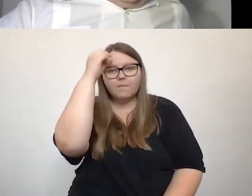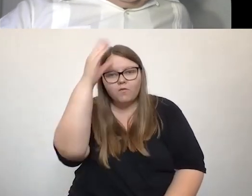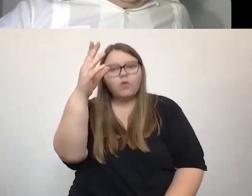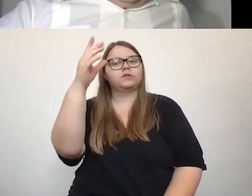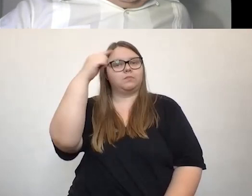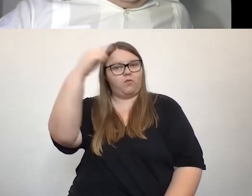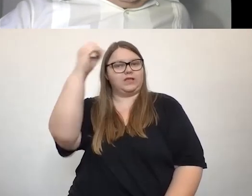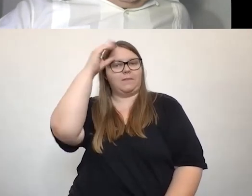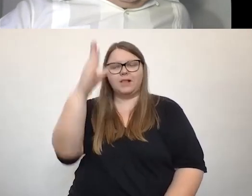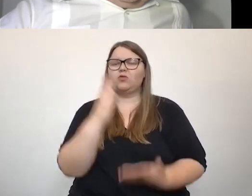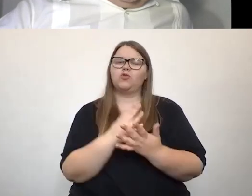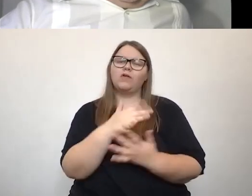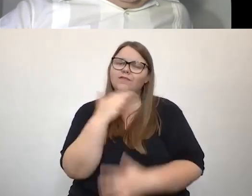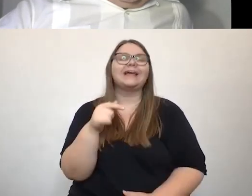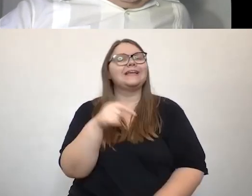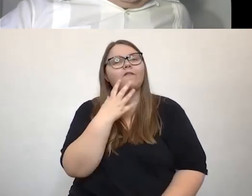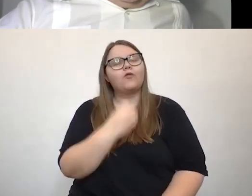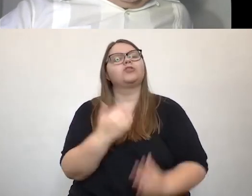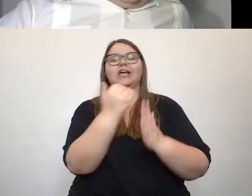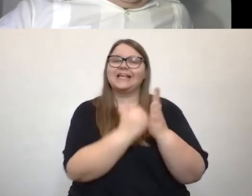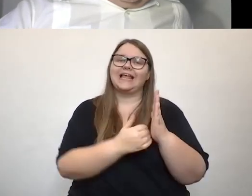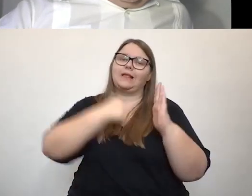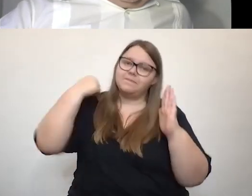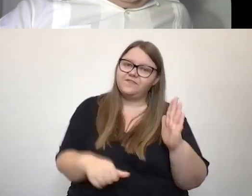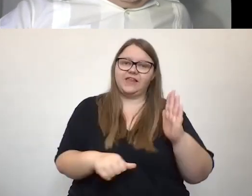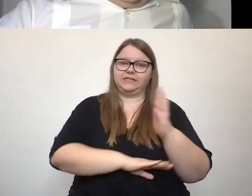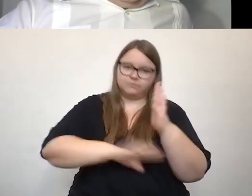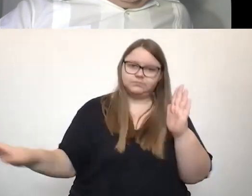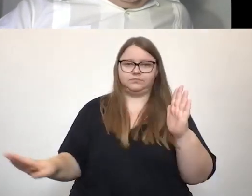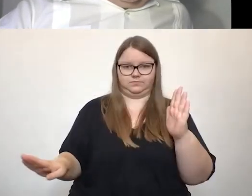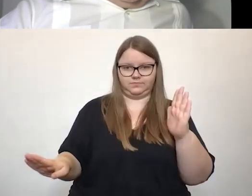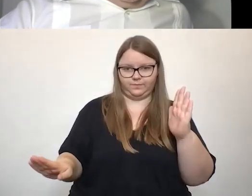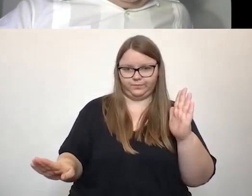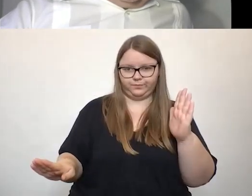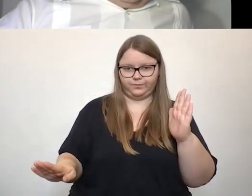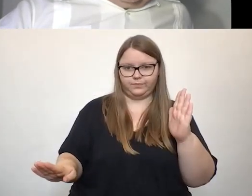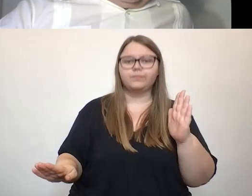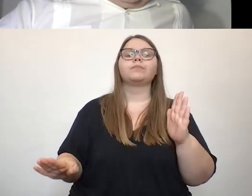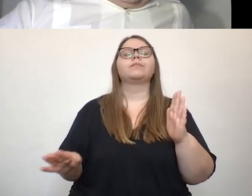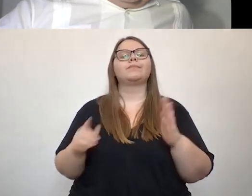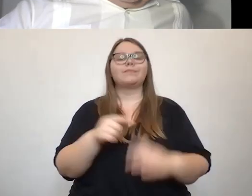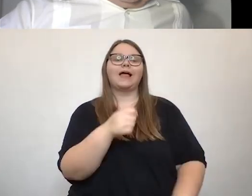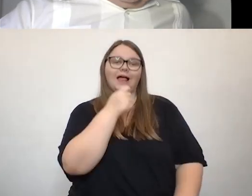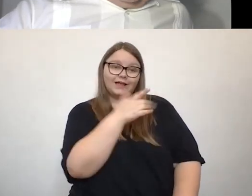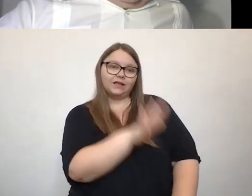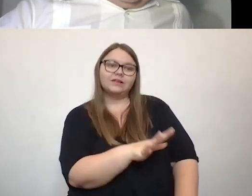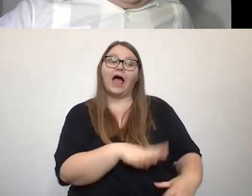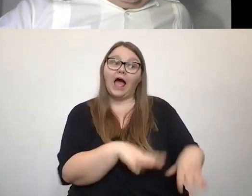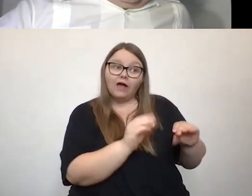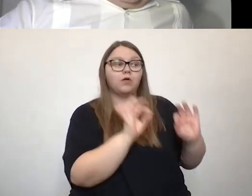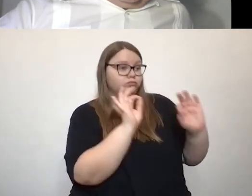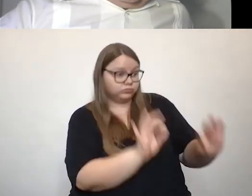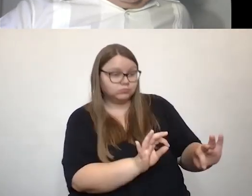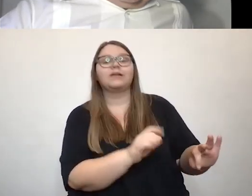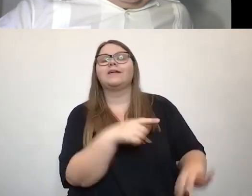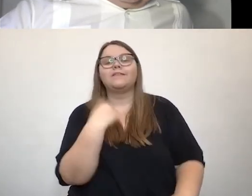einfach gesetzliche Verpflichtungen haben. Ich finde, wie gesagt, der Ansatz von Andreas ist perfekt und der ist super, dass